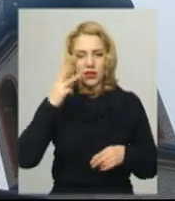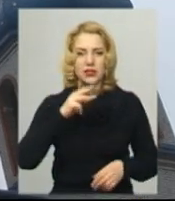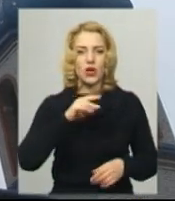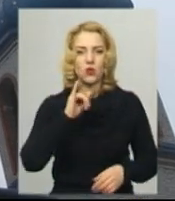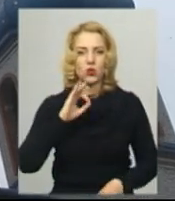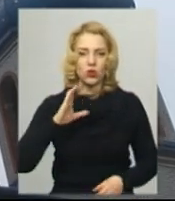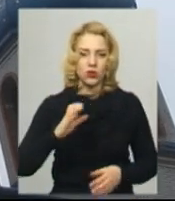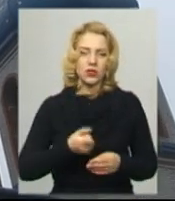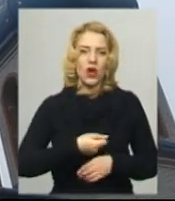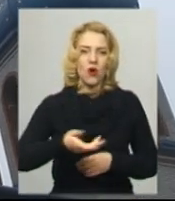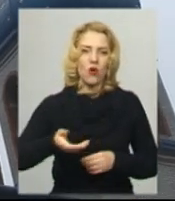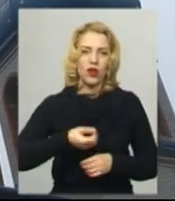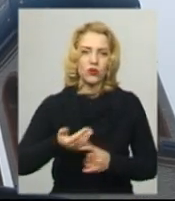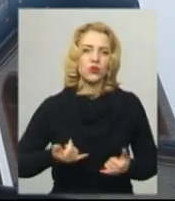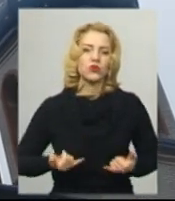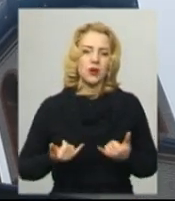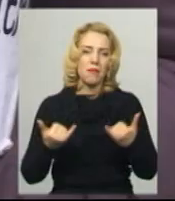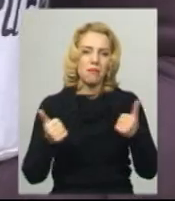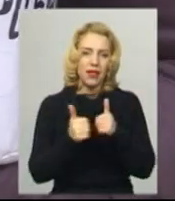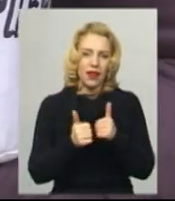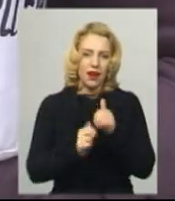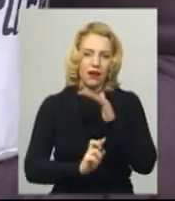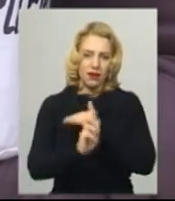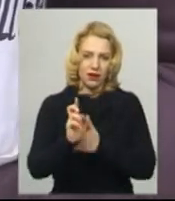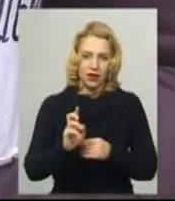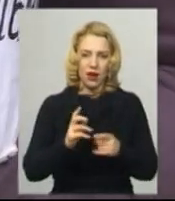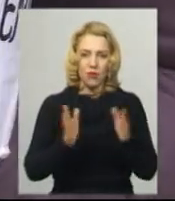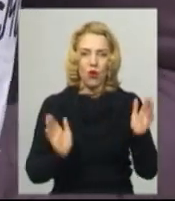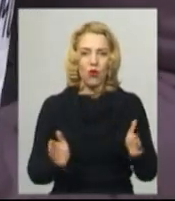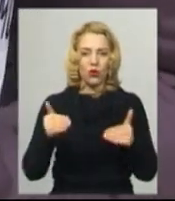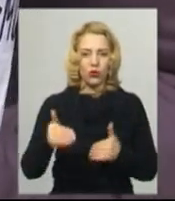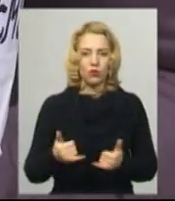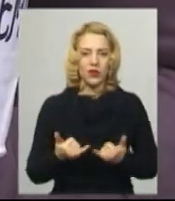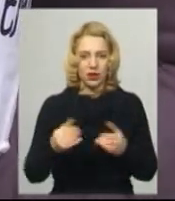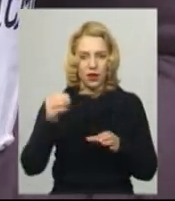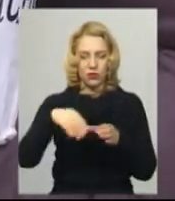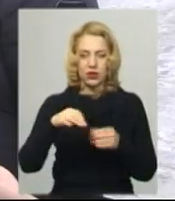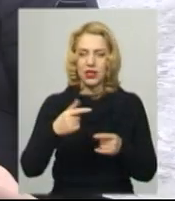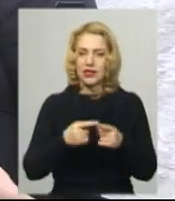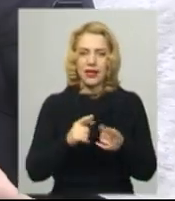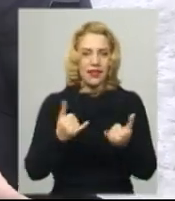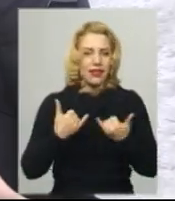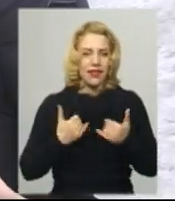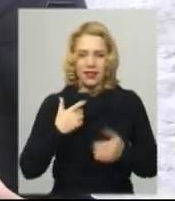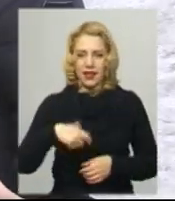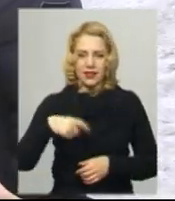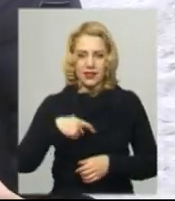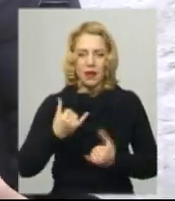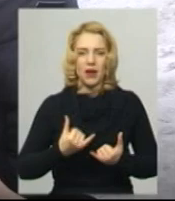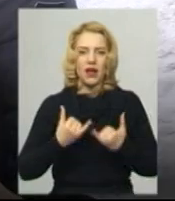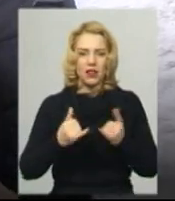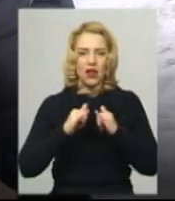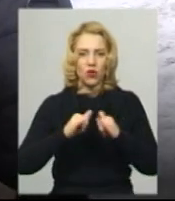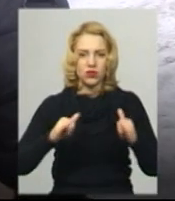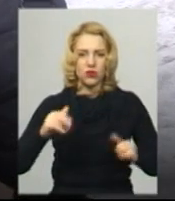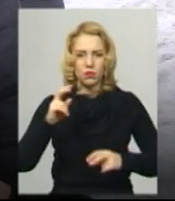УТОС колядує й біля православного храму. У руках лене серветник, коробка для пожертв. Жінка каже, гроші не для себе, а на розвиток підприємства УТОС. Зараз